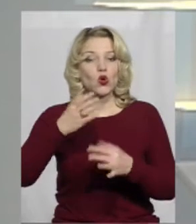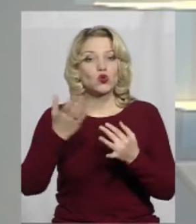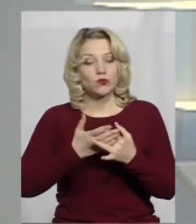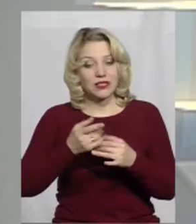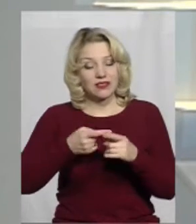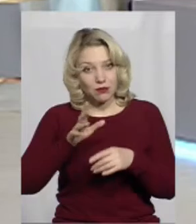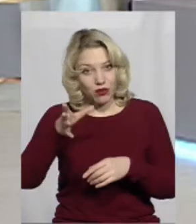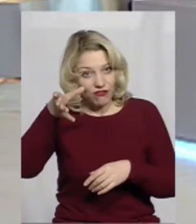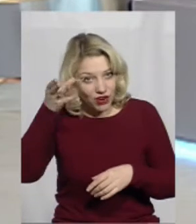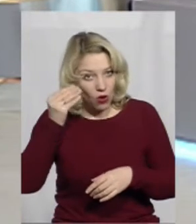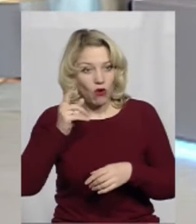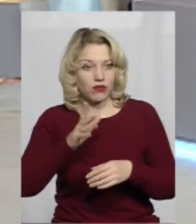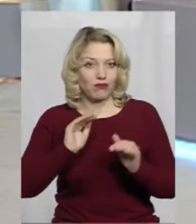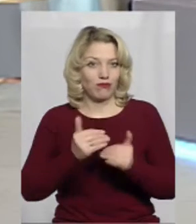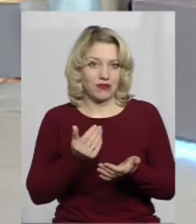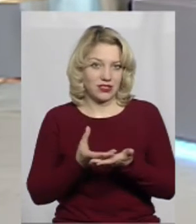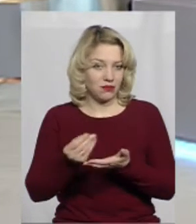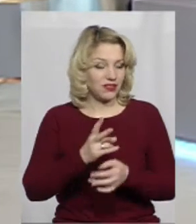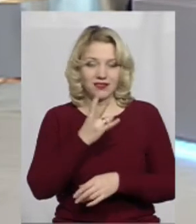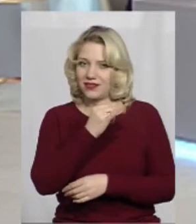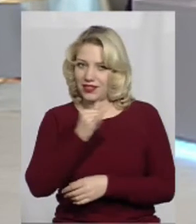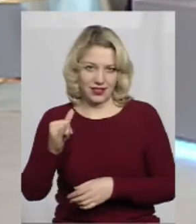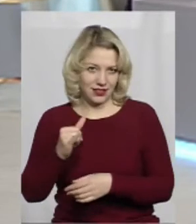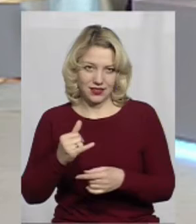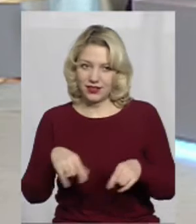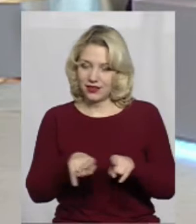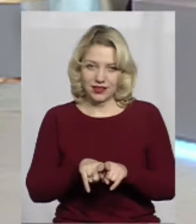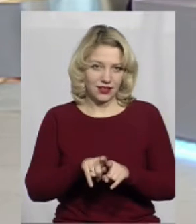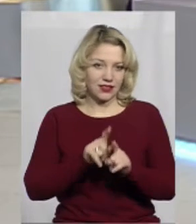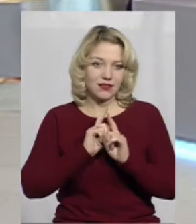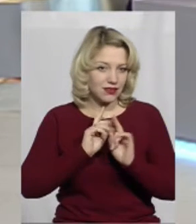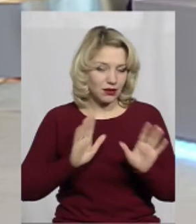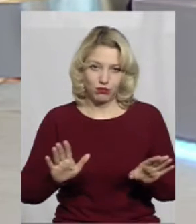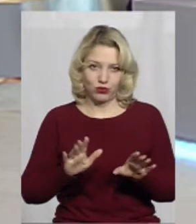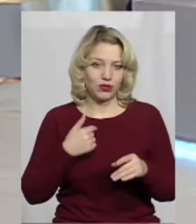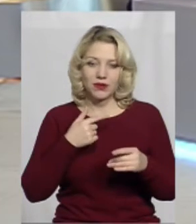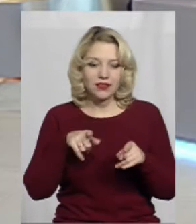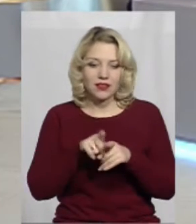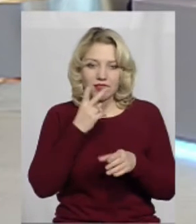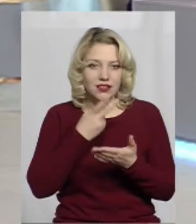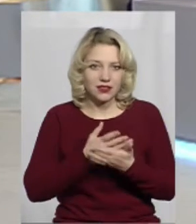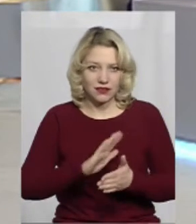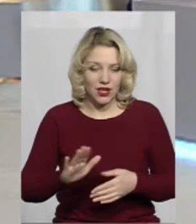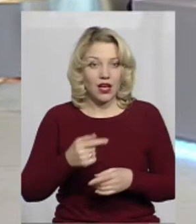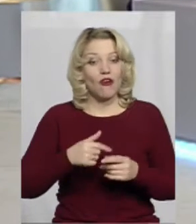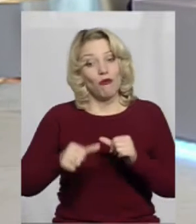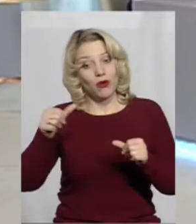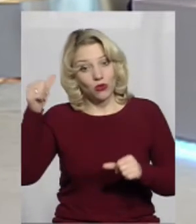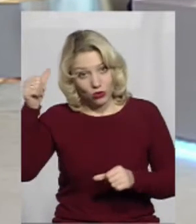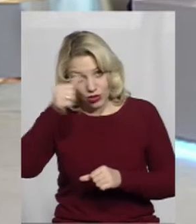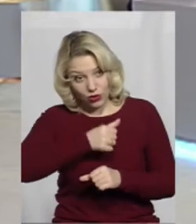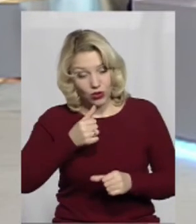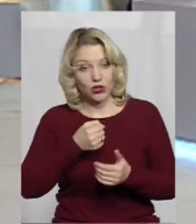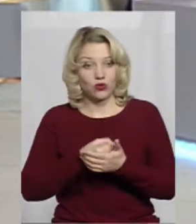враховано і їй на таку ж суму менше нададуть субсидії? цього варіанта зараз ми не розглядаємо. В минулих роках,